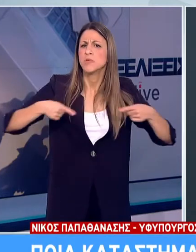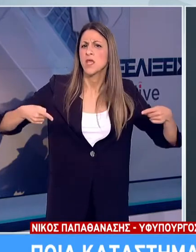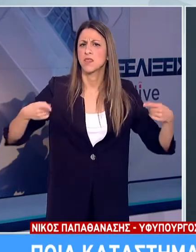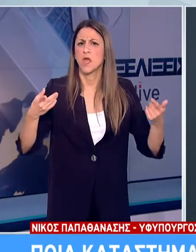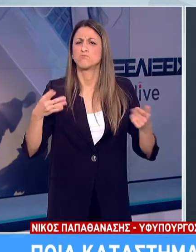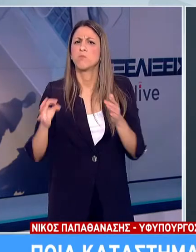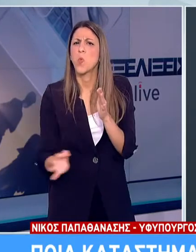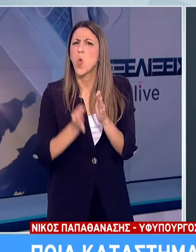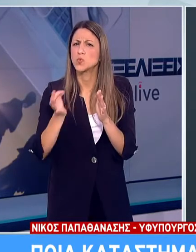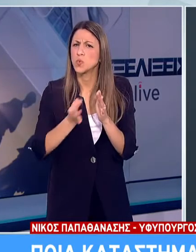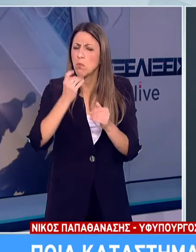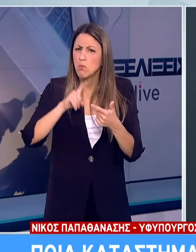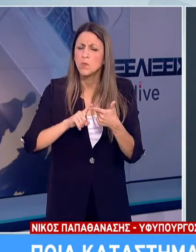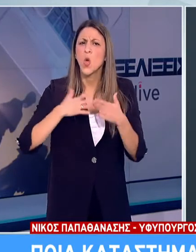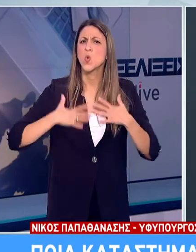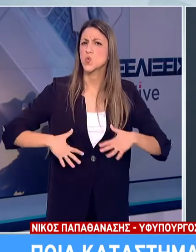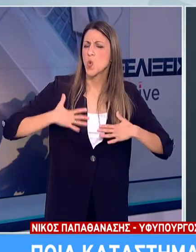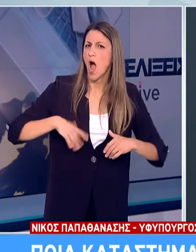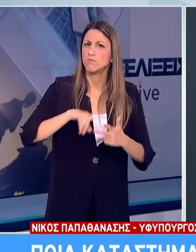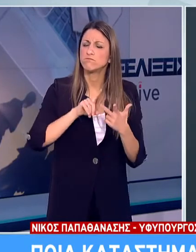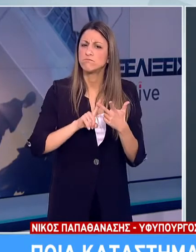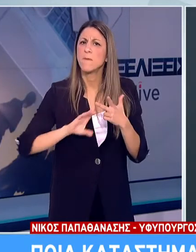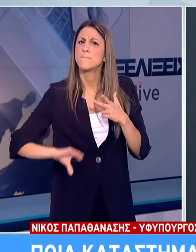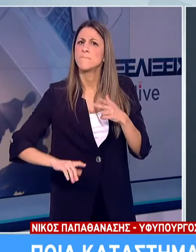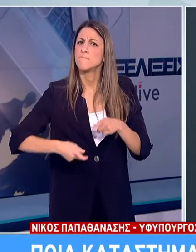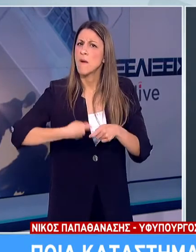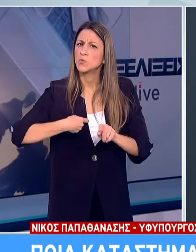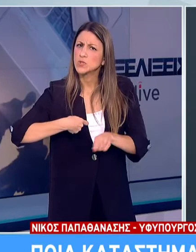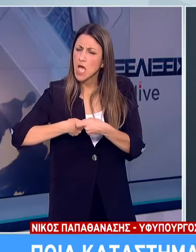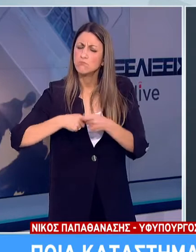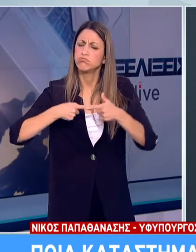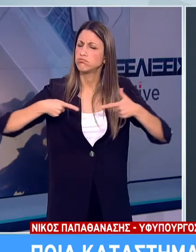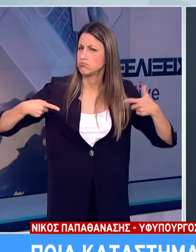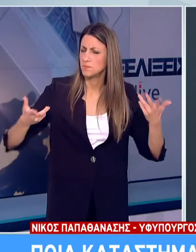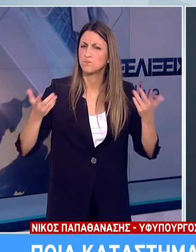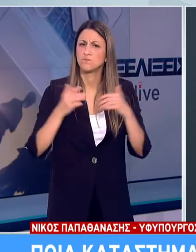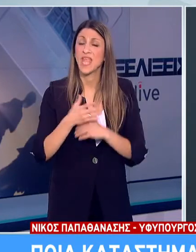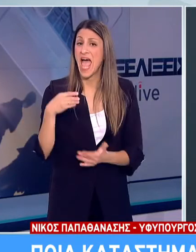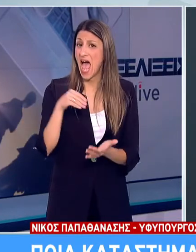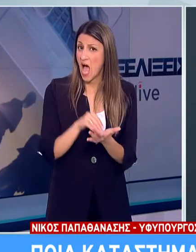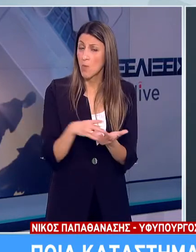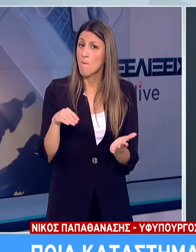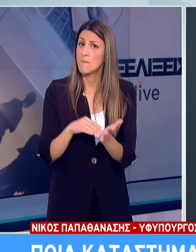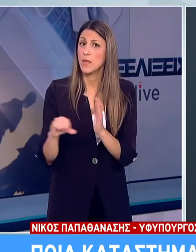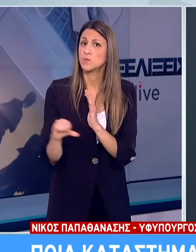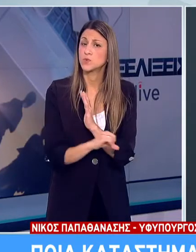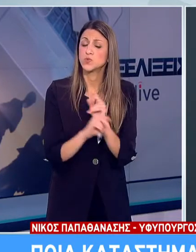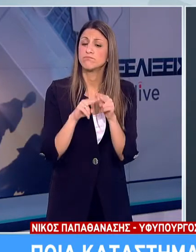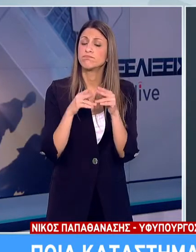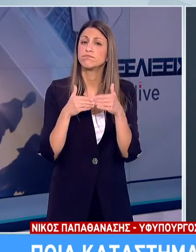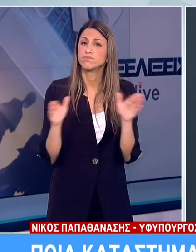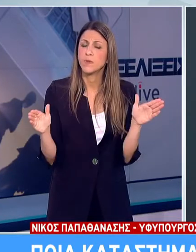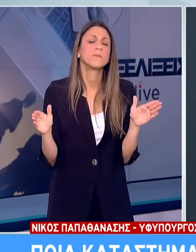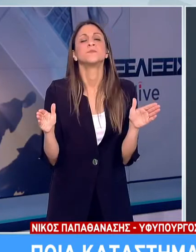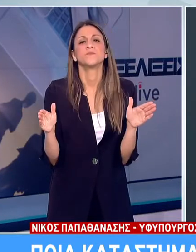κλωστοϊφαντουργικών προϊόντων, ενδυμάτων και υποδημάτων, καθώς και άλλων ειδών. Τέλος, επαναλειτουργούν οι σχολές